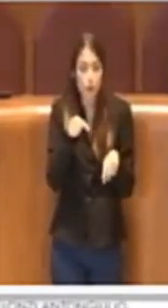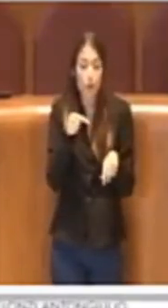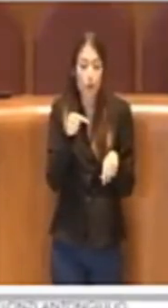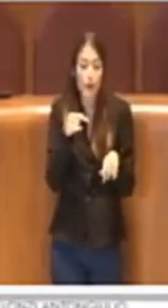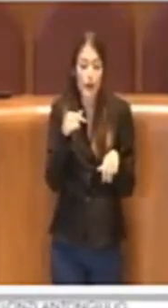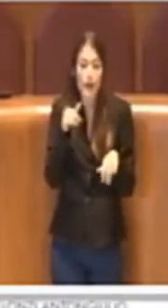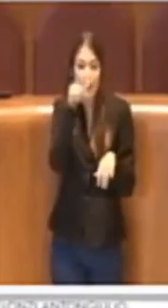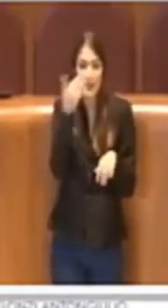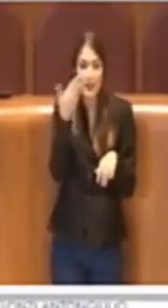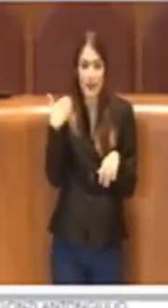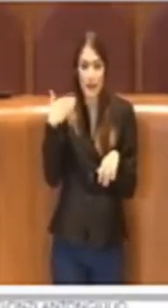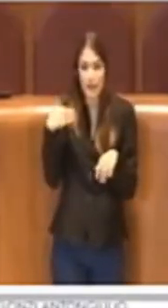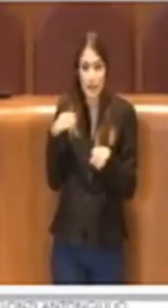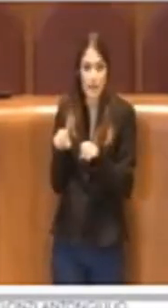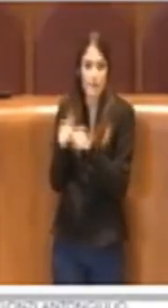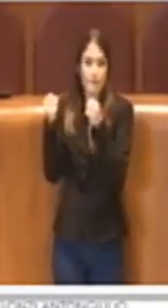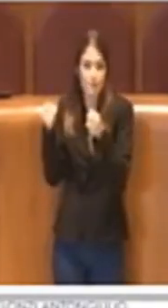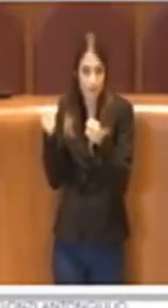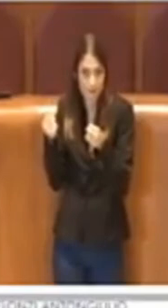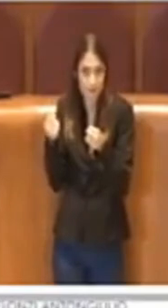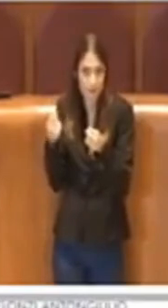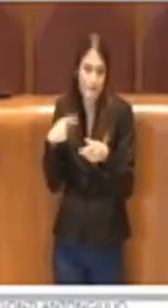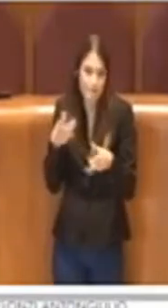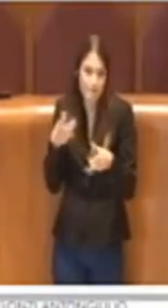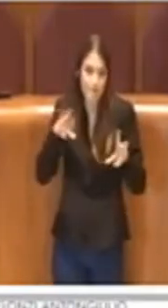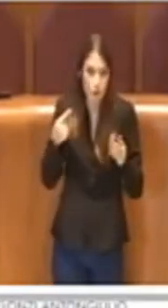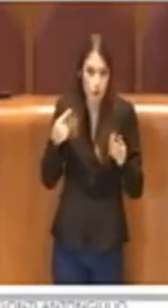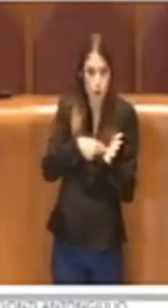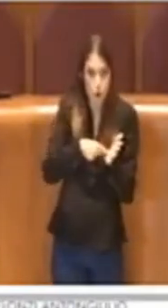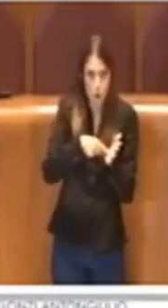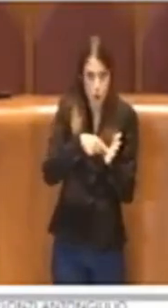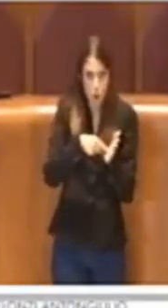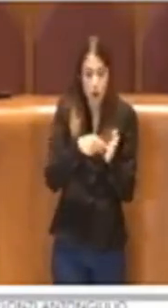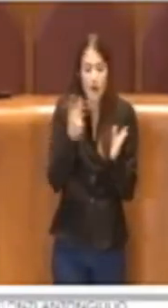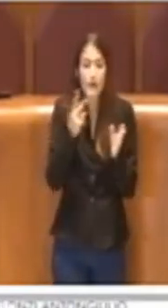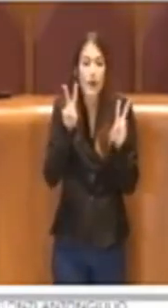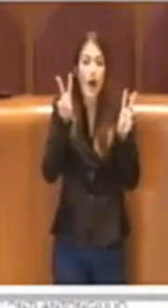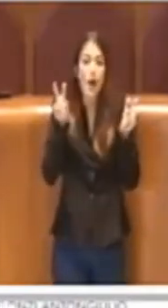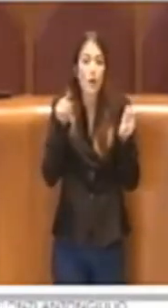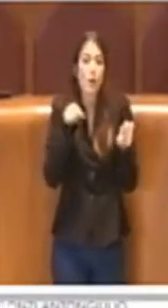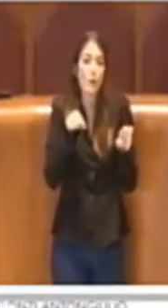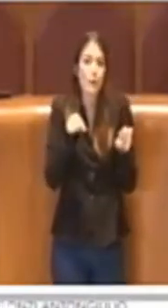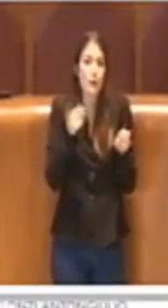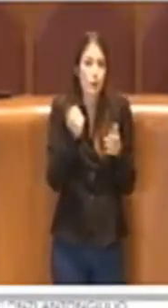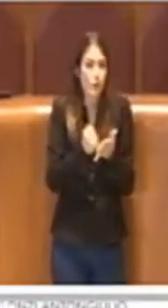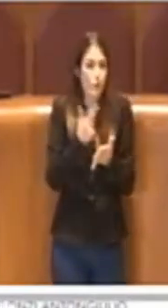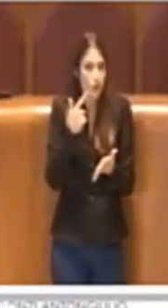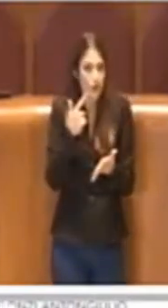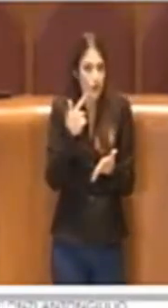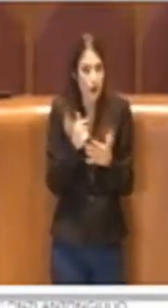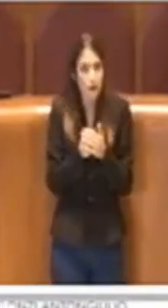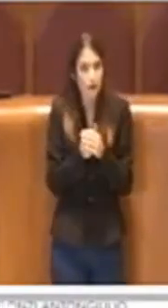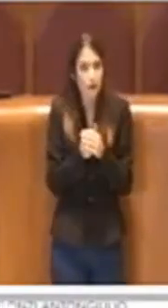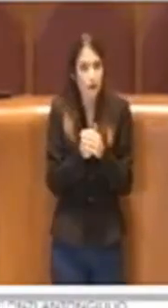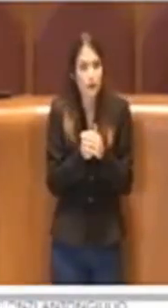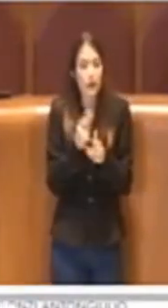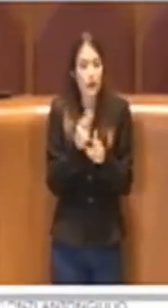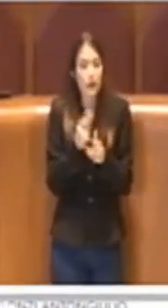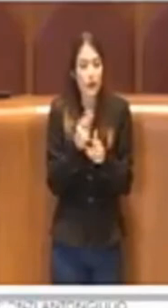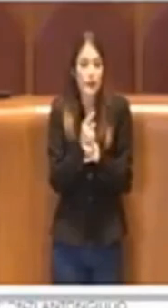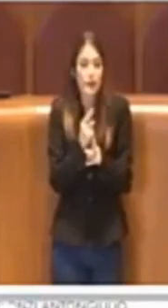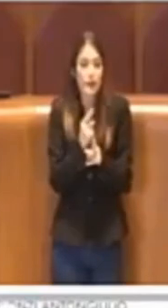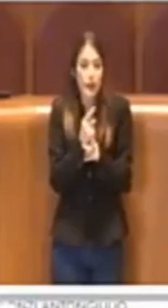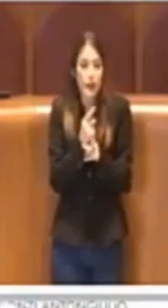'estate, un argomento ovviamente molto importante. Devo rettificare una